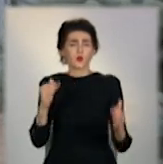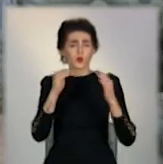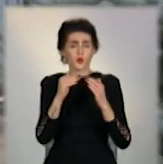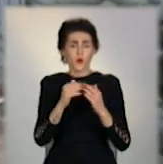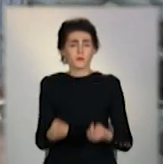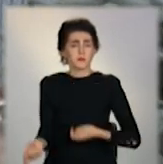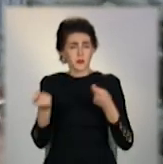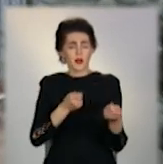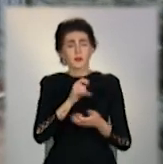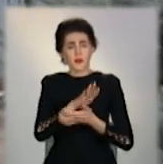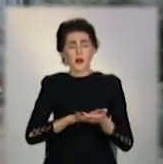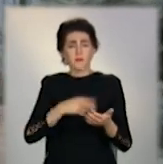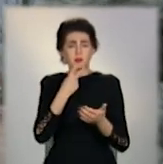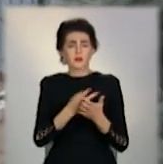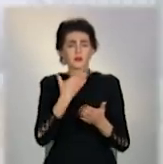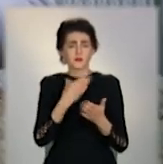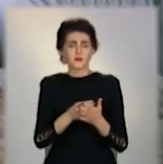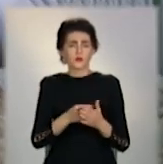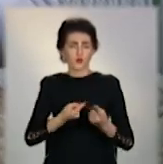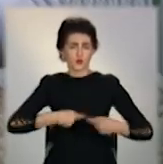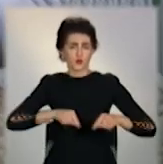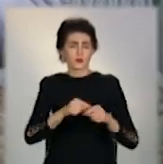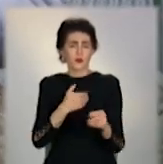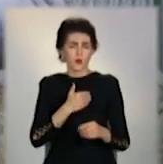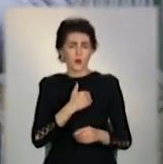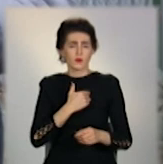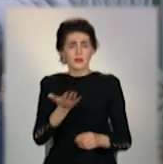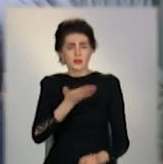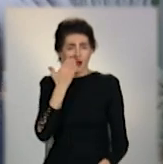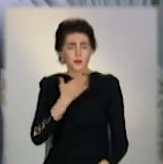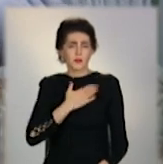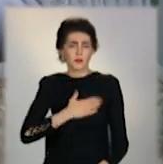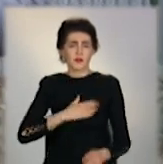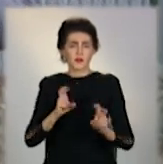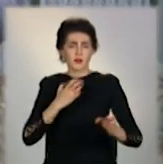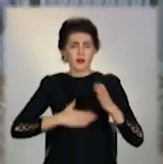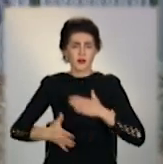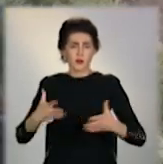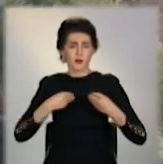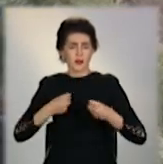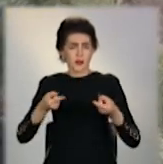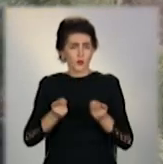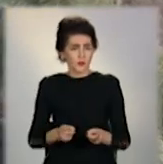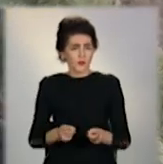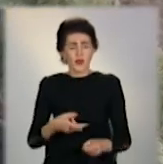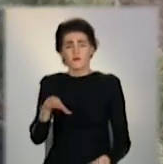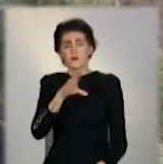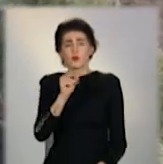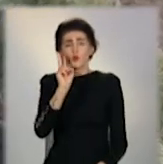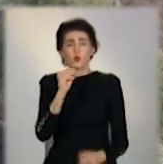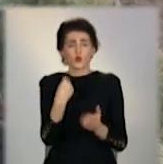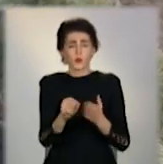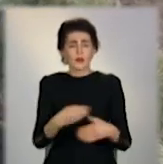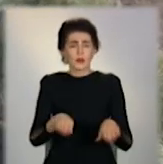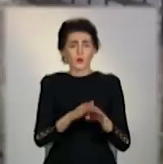в далі вже порадувала на своєму частку. Цікаво все-таки, жива і запах приєтна, хто радує, буде натуральністю своїй. Проти тих, хто купує